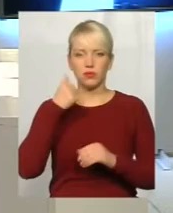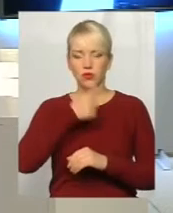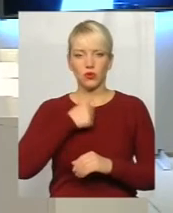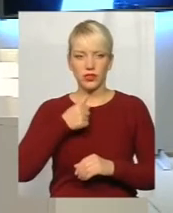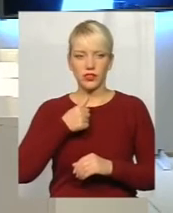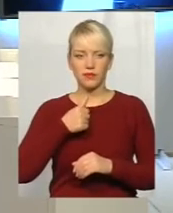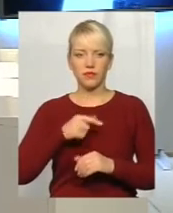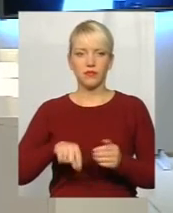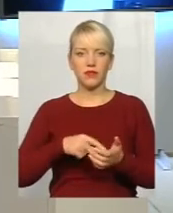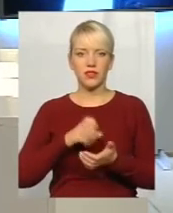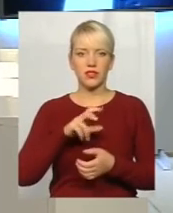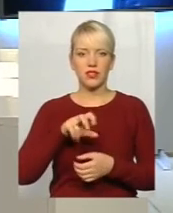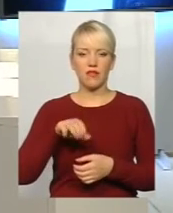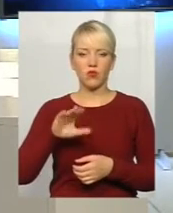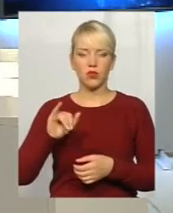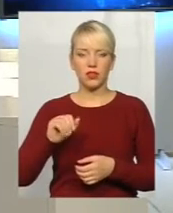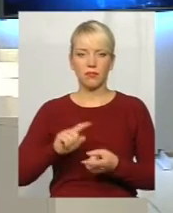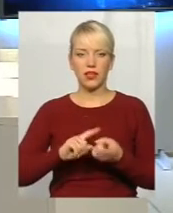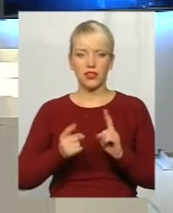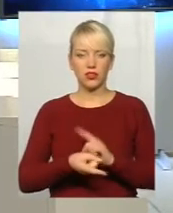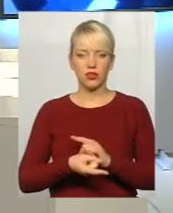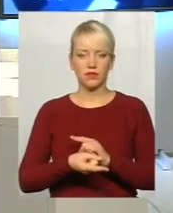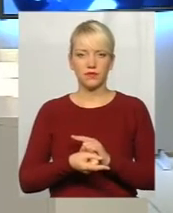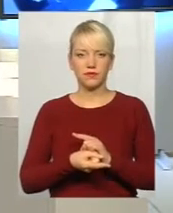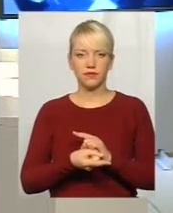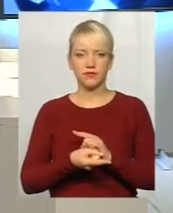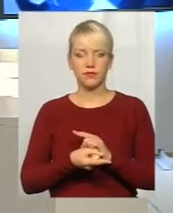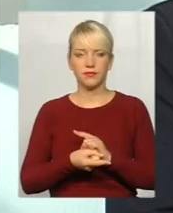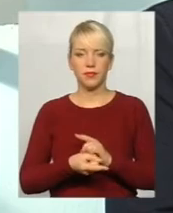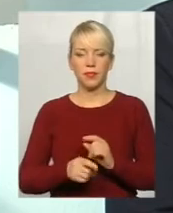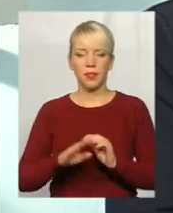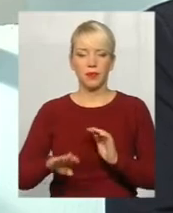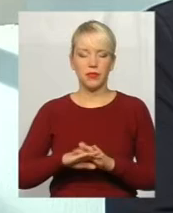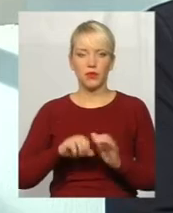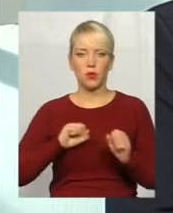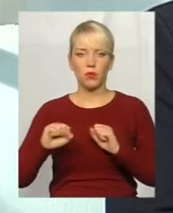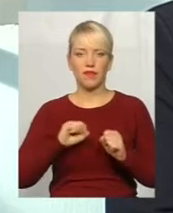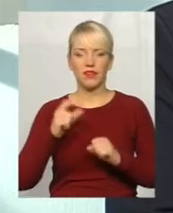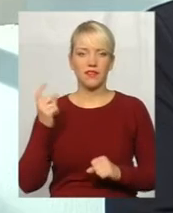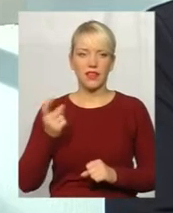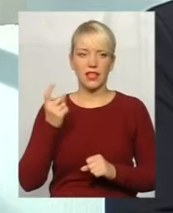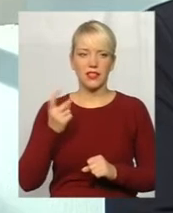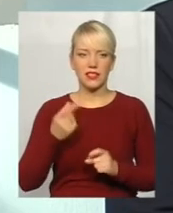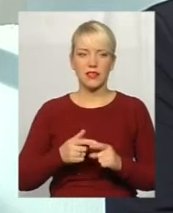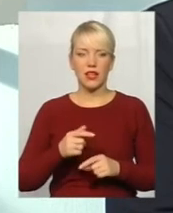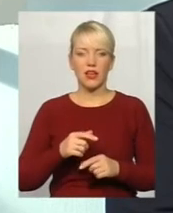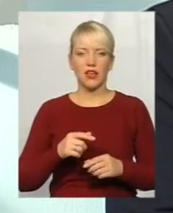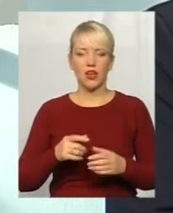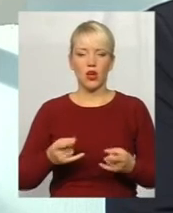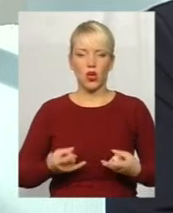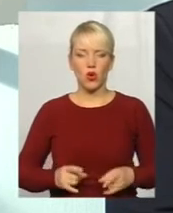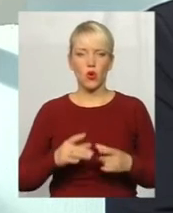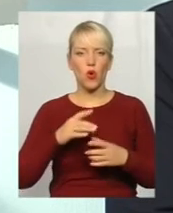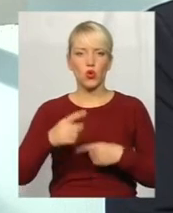місто Славуто перейшло під управління, власність вже роду Сангушків. І